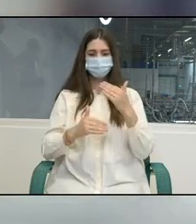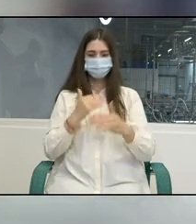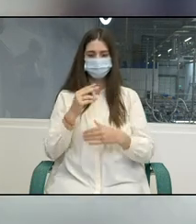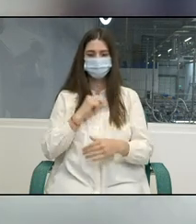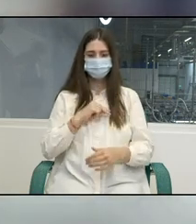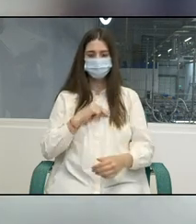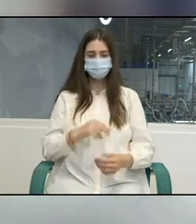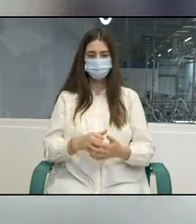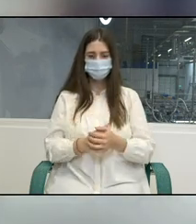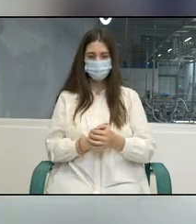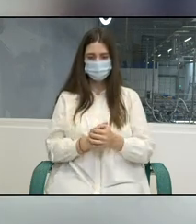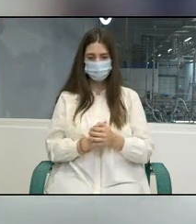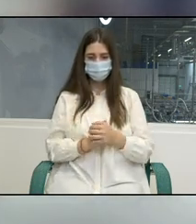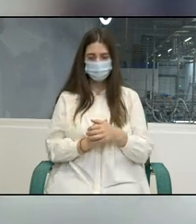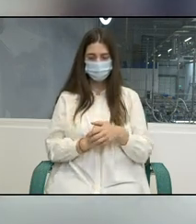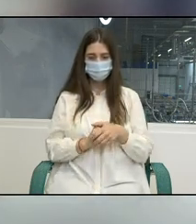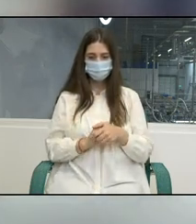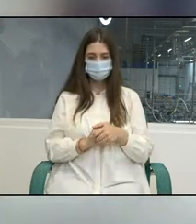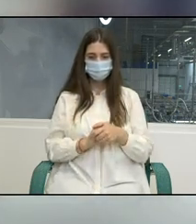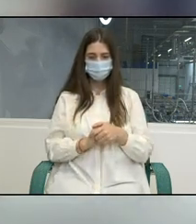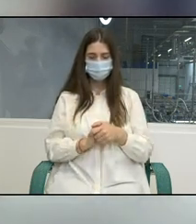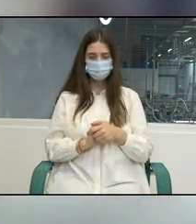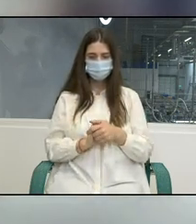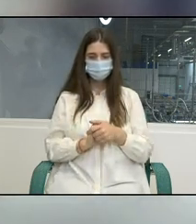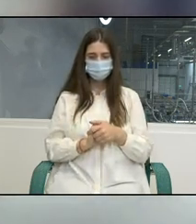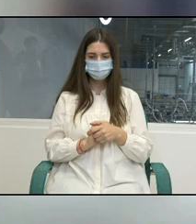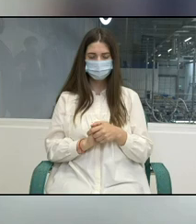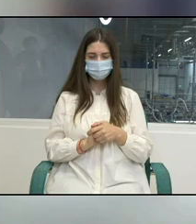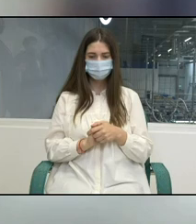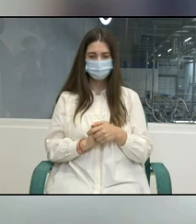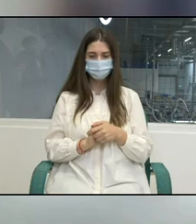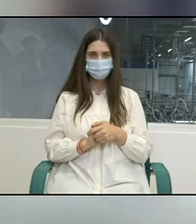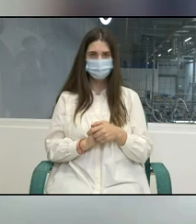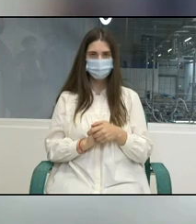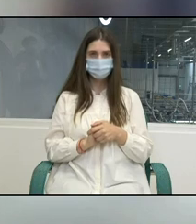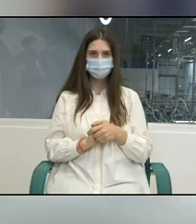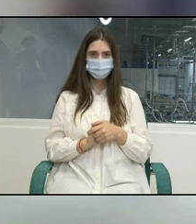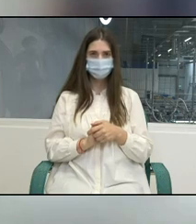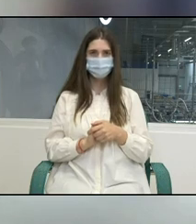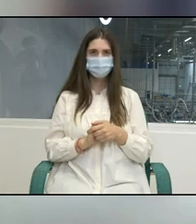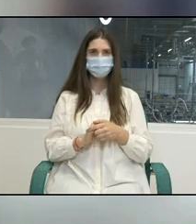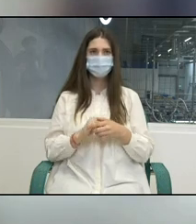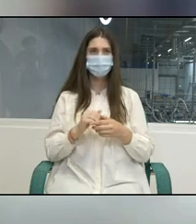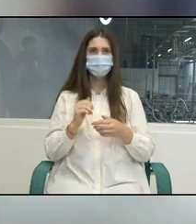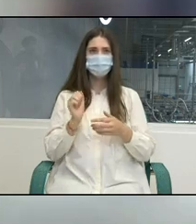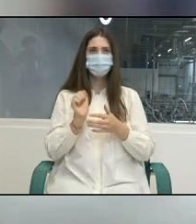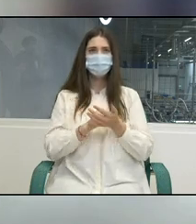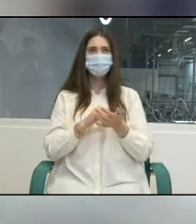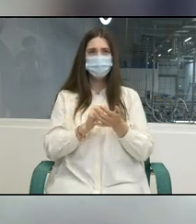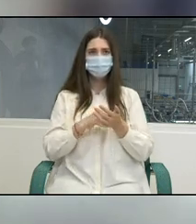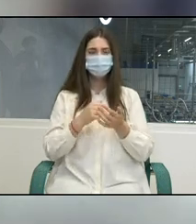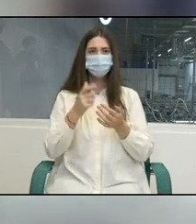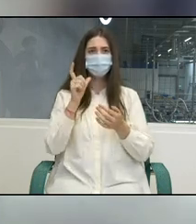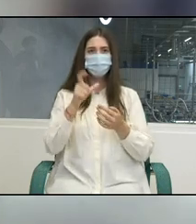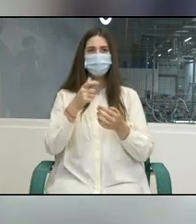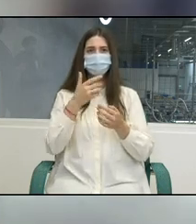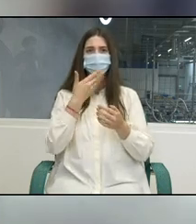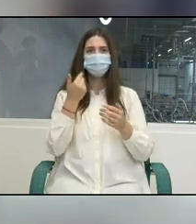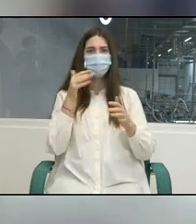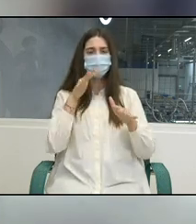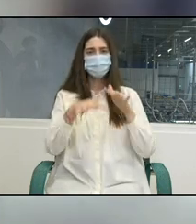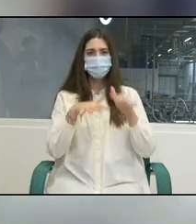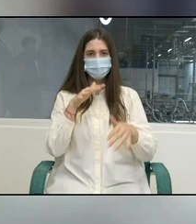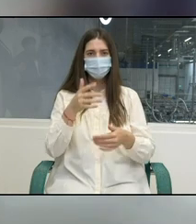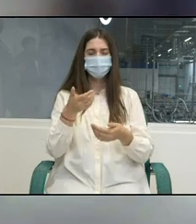exacerbat doar aceste provocări, aducând mai multe pierderi de locuri de muncă, închiderea afacerilor, întreruperea procesului